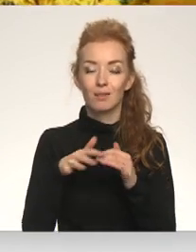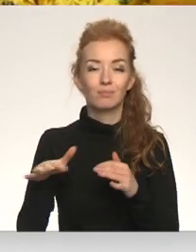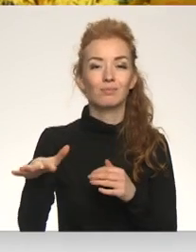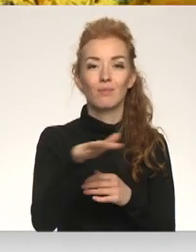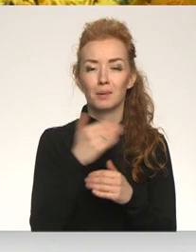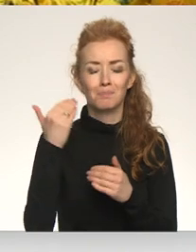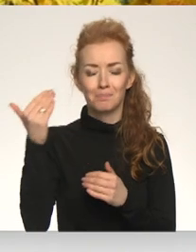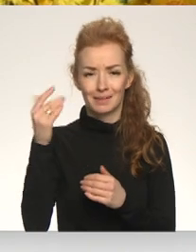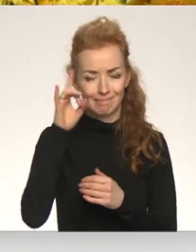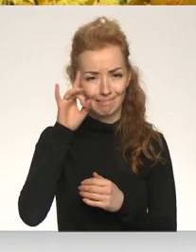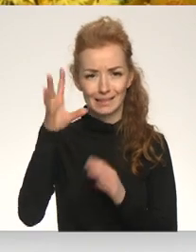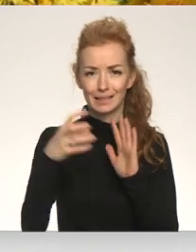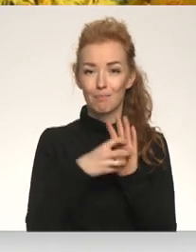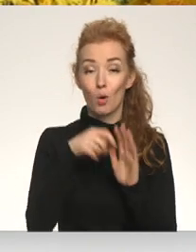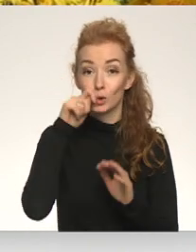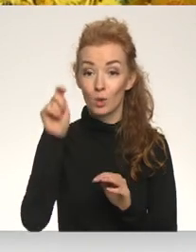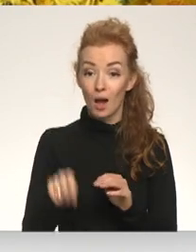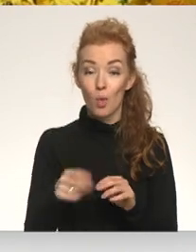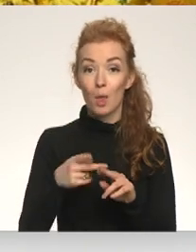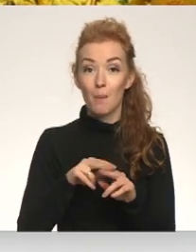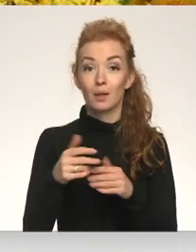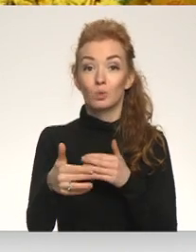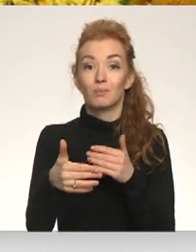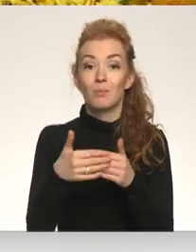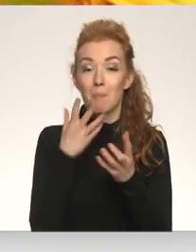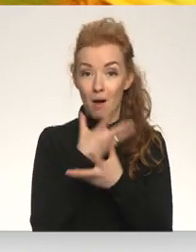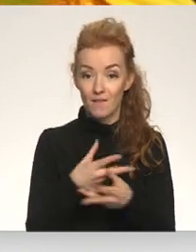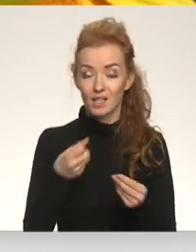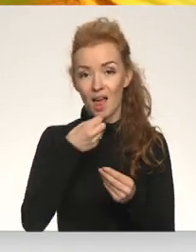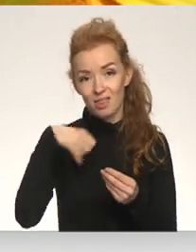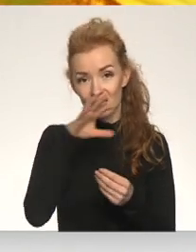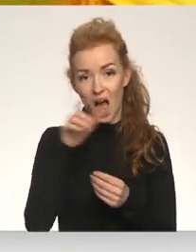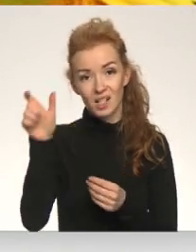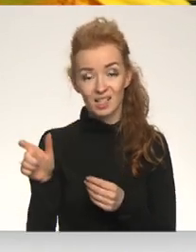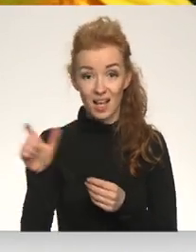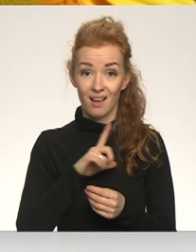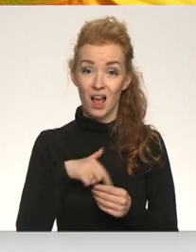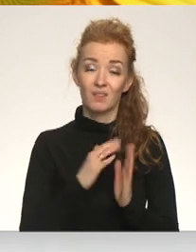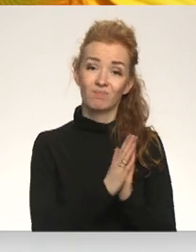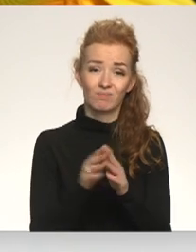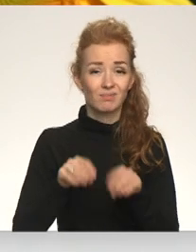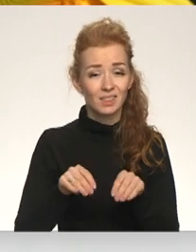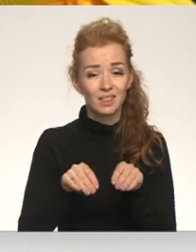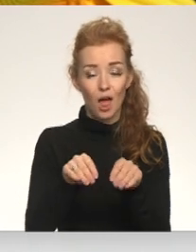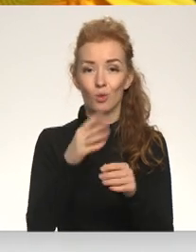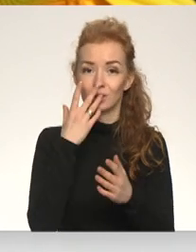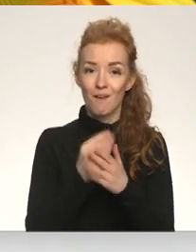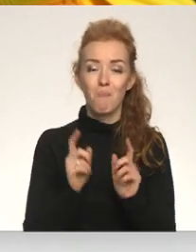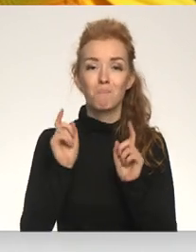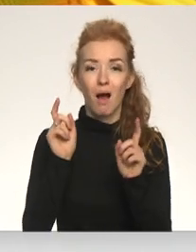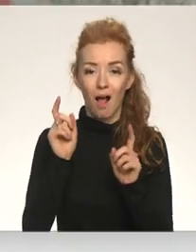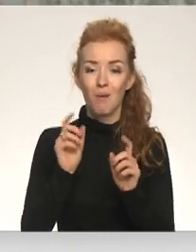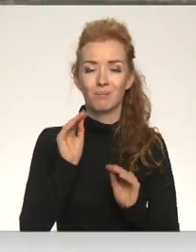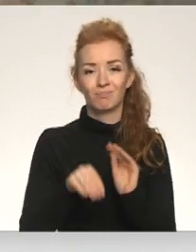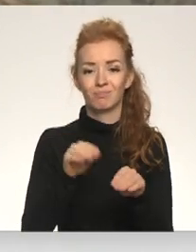ir viens no Ukrainas simboliem. Šobrīd līdz ar pavasara tošanos dārznieki Latvijā aicina set un vēlāk savos pagalmos stādīt